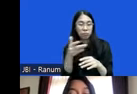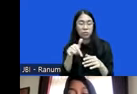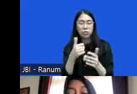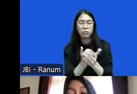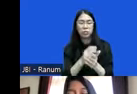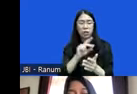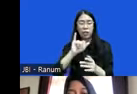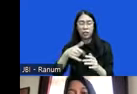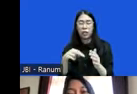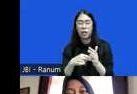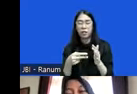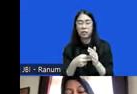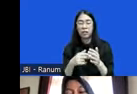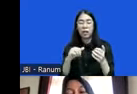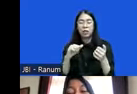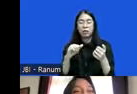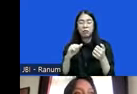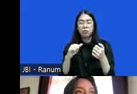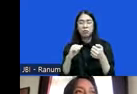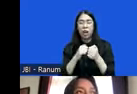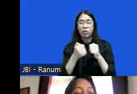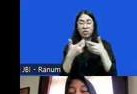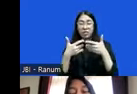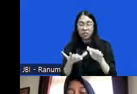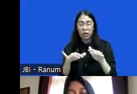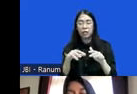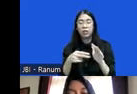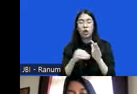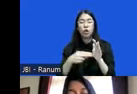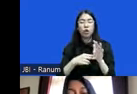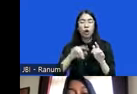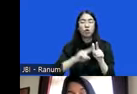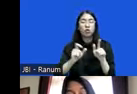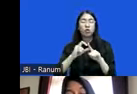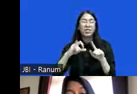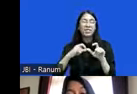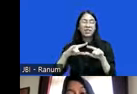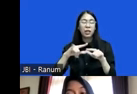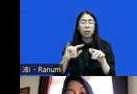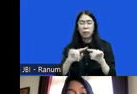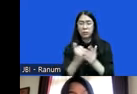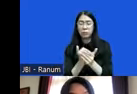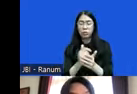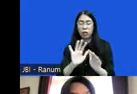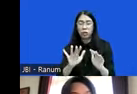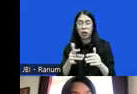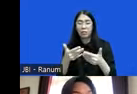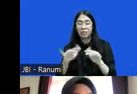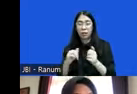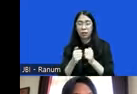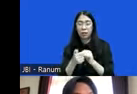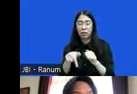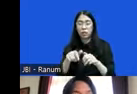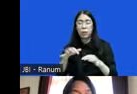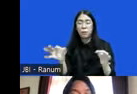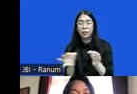non-judisial padahal kan tidak kemudian menghentikan perkara itu sendiri kalau kemudian pendekatan RJ itu digunakan